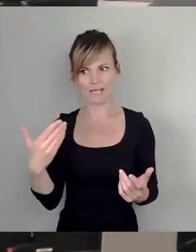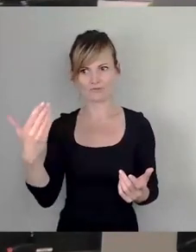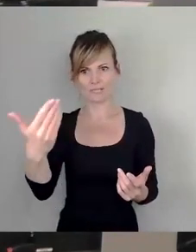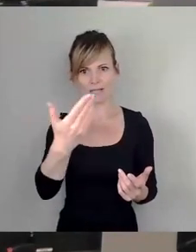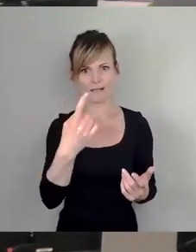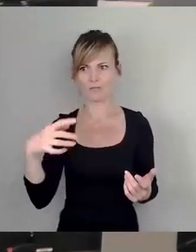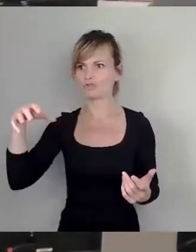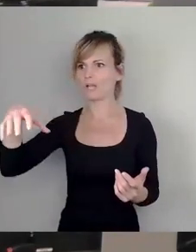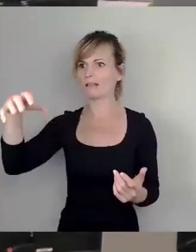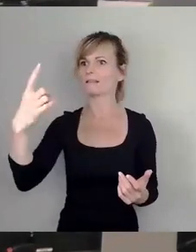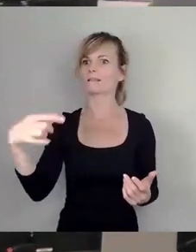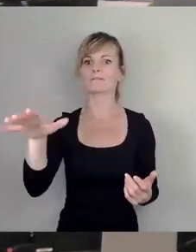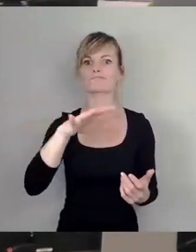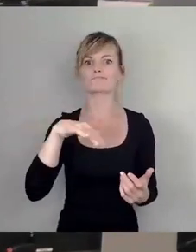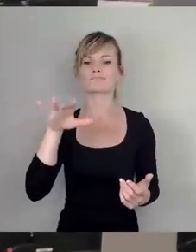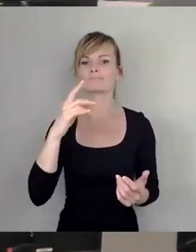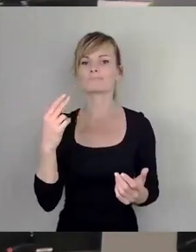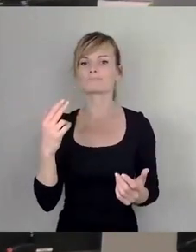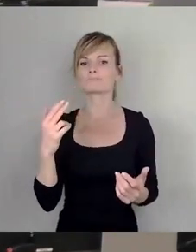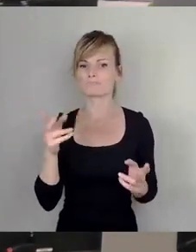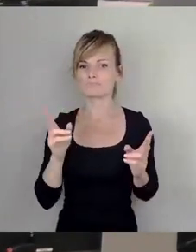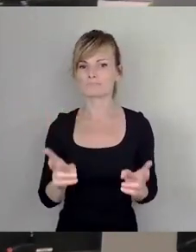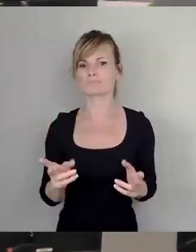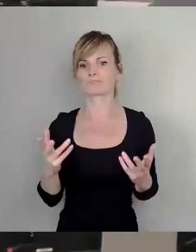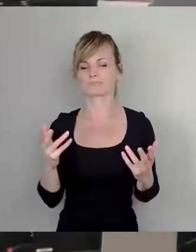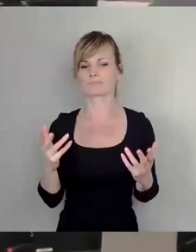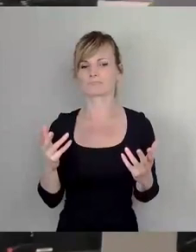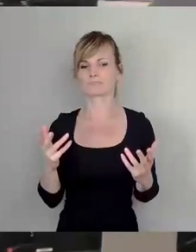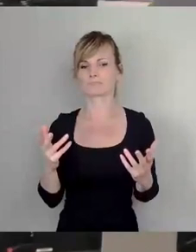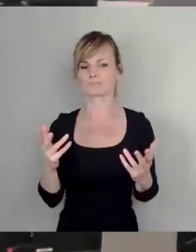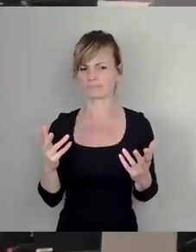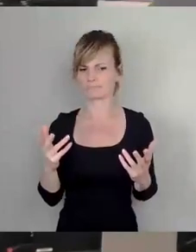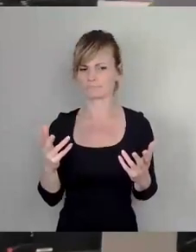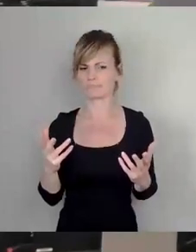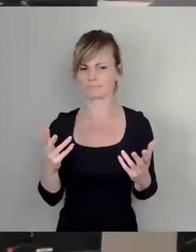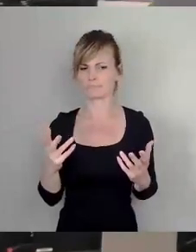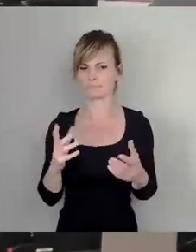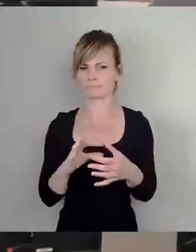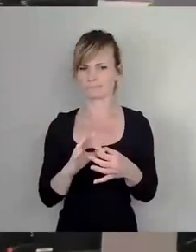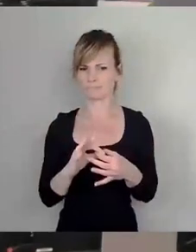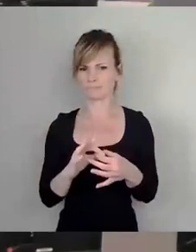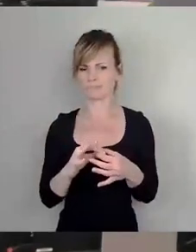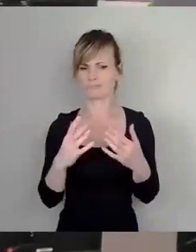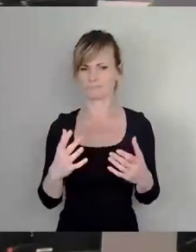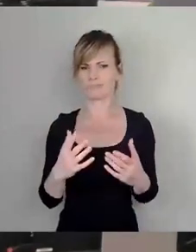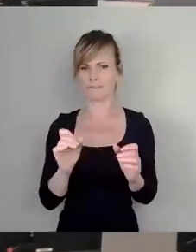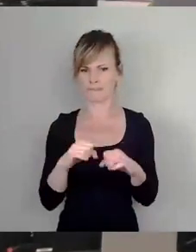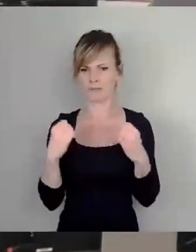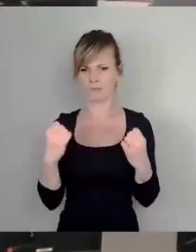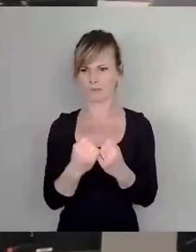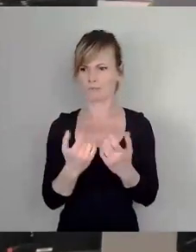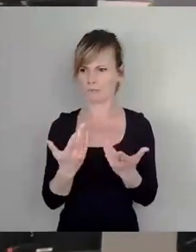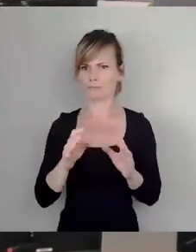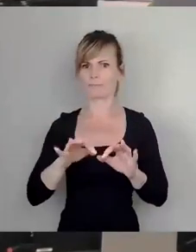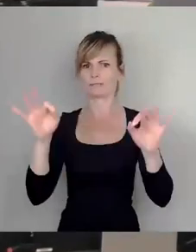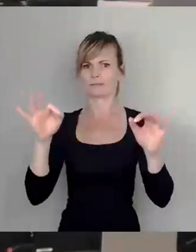das bisher wirklich dazu geführt hat, dass die Situation besser wurde. Also wurde